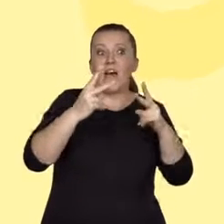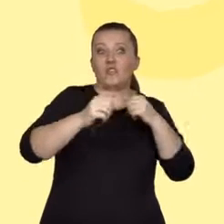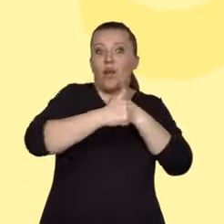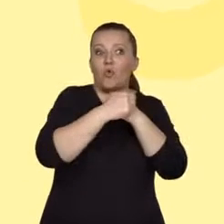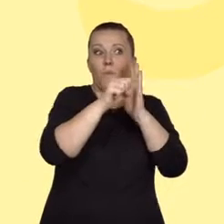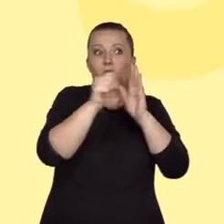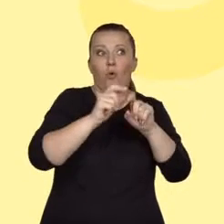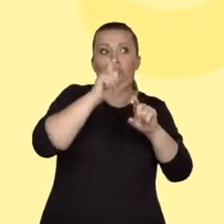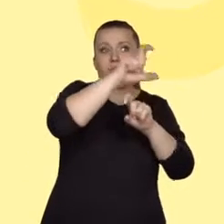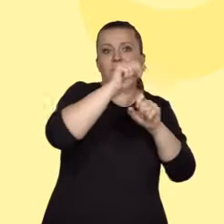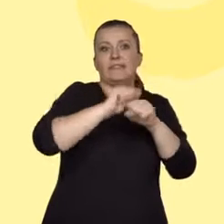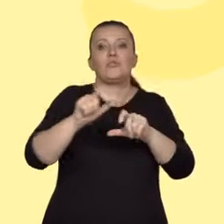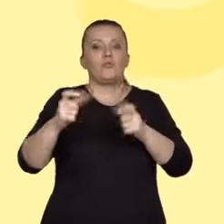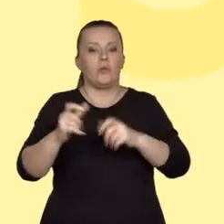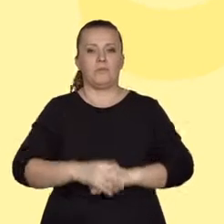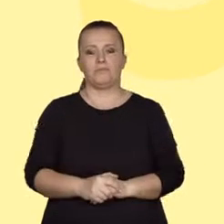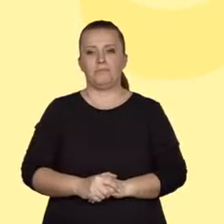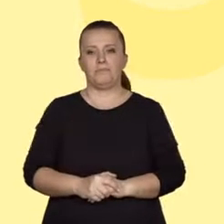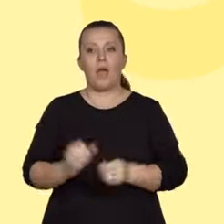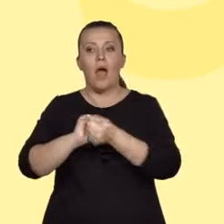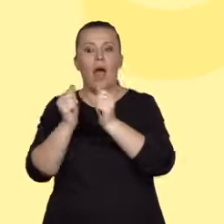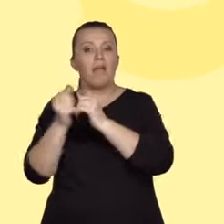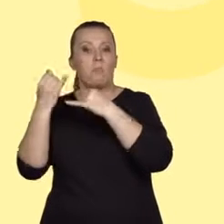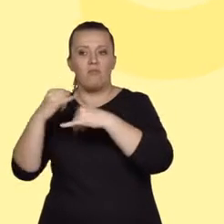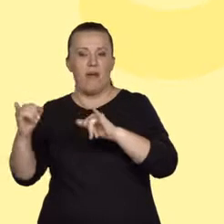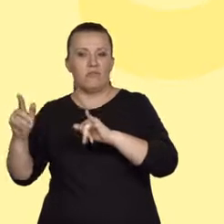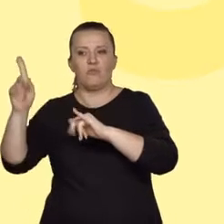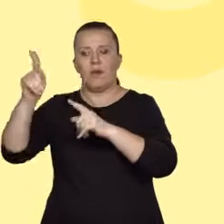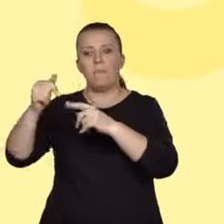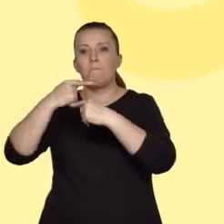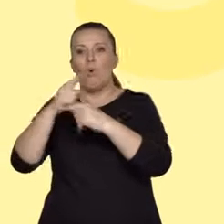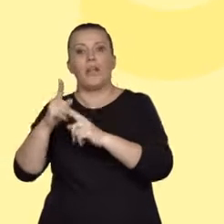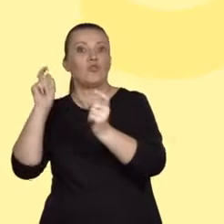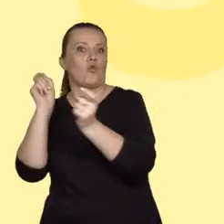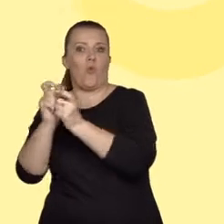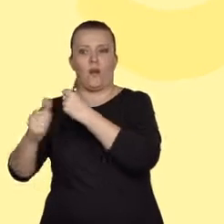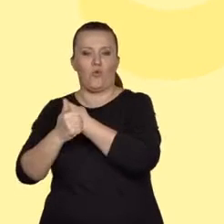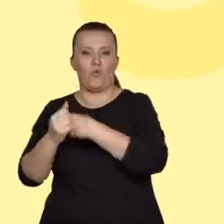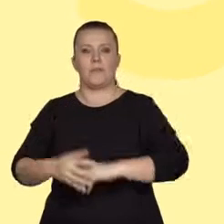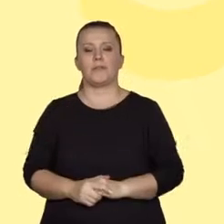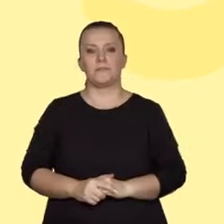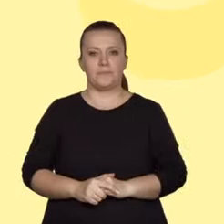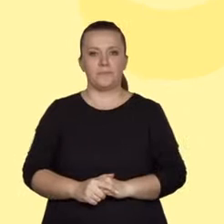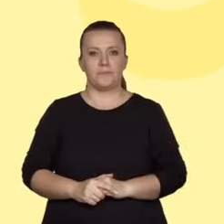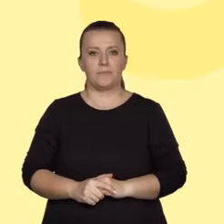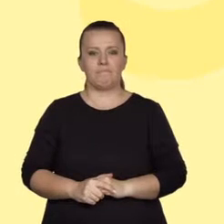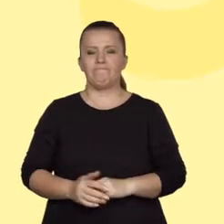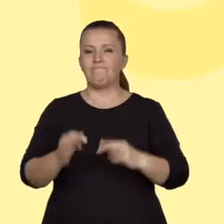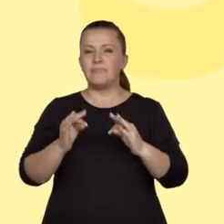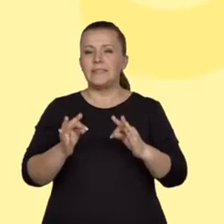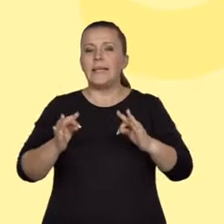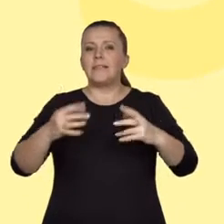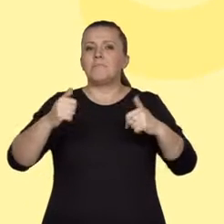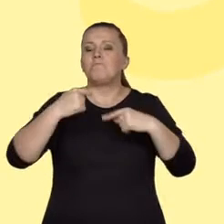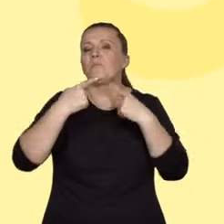kontrargumentu, zacząć zdanie tak. Jednak wolna wola nie zawsze decyduje. Przejdźmy teraz do krótkiego omówienia dwóch istotnych elementów każdej wypowiedzi, czyli